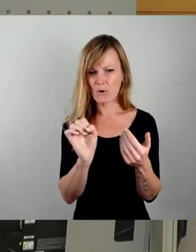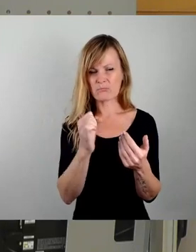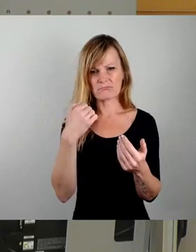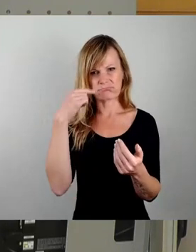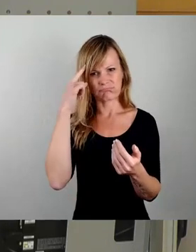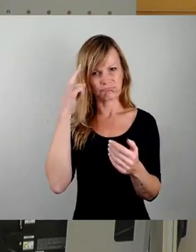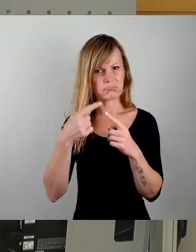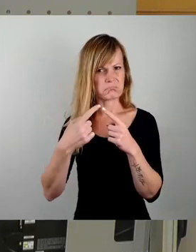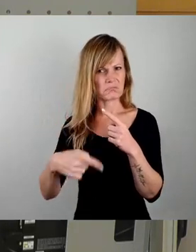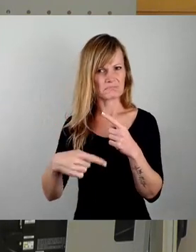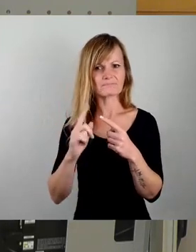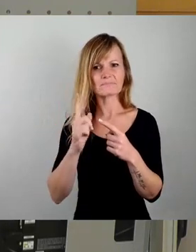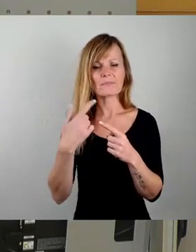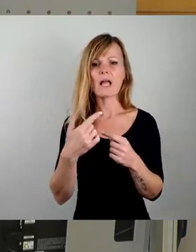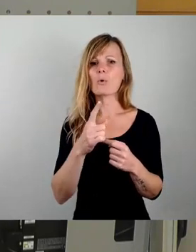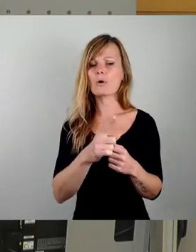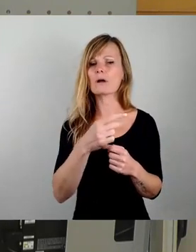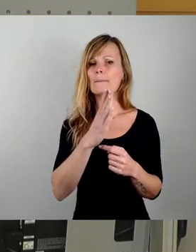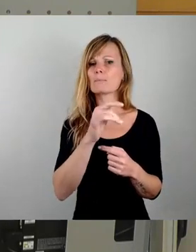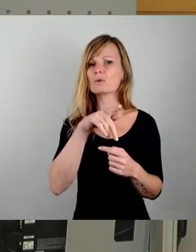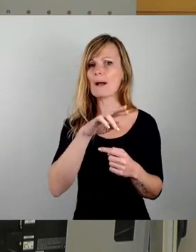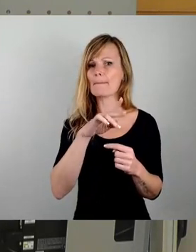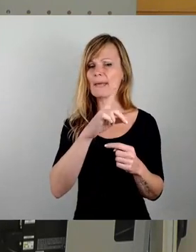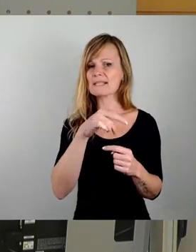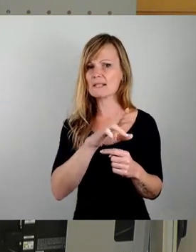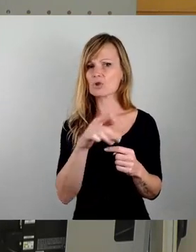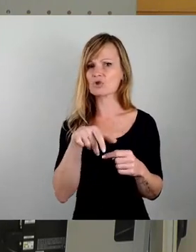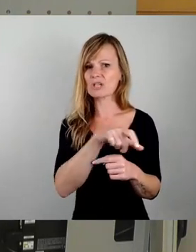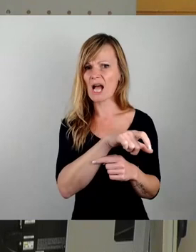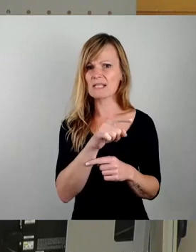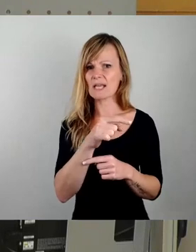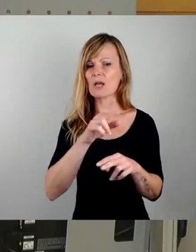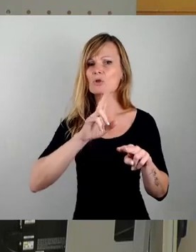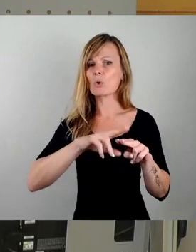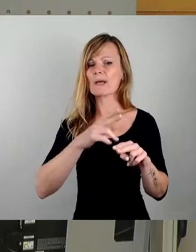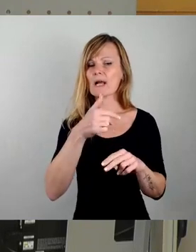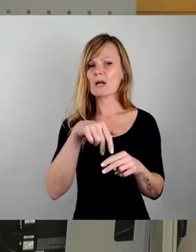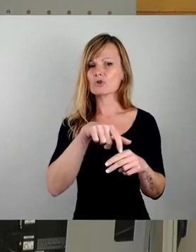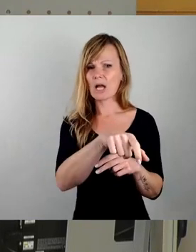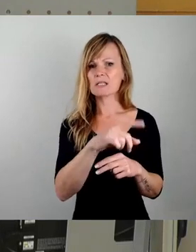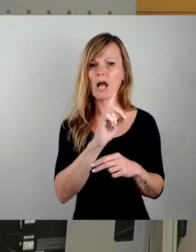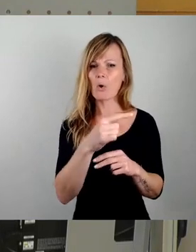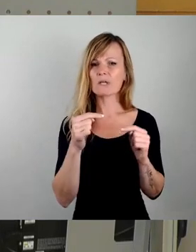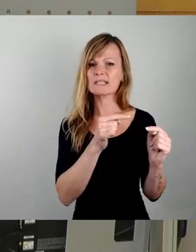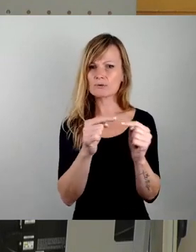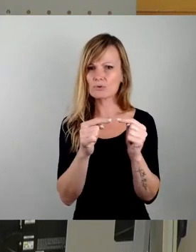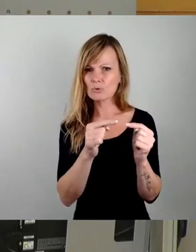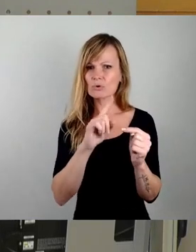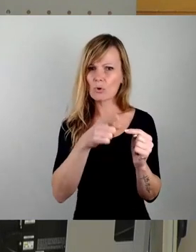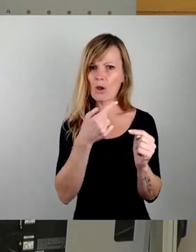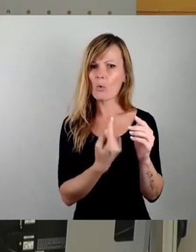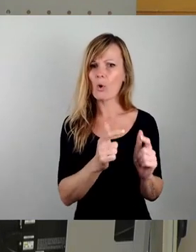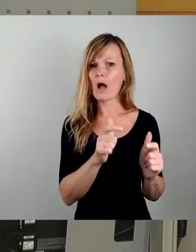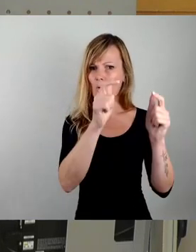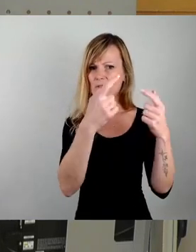Budapester Straße, Nürnberger Straße auch mal über einen Hochhausbau diskutiert. Da gab es dann, glaube ich, sogar mal im Bauausschuss oder in der Gestaltungskommission Visualisierung.